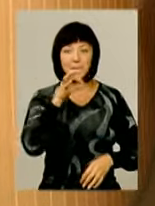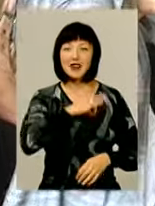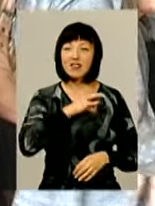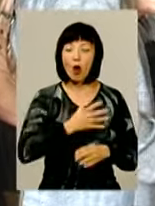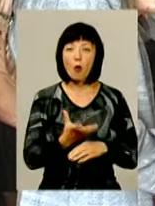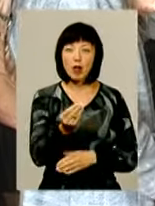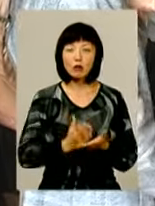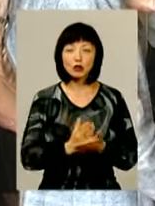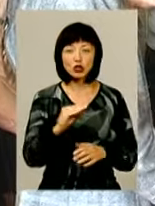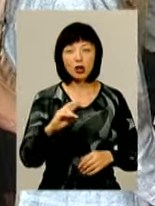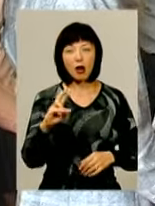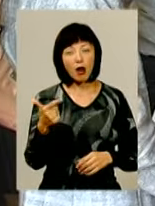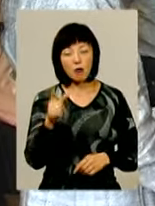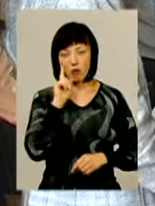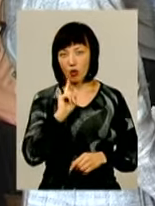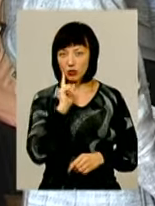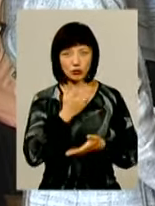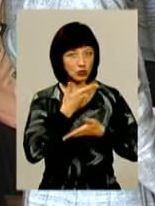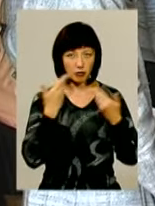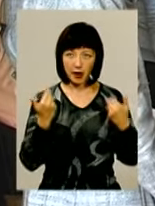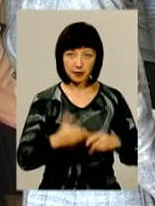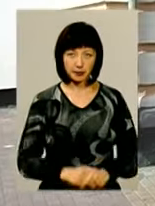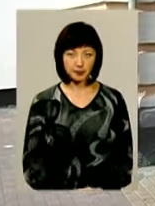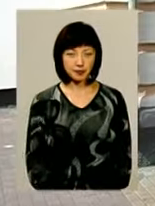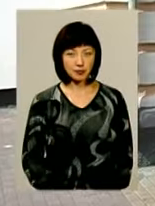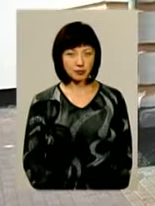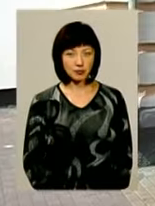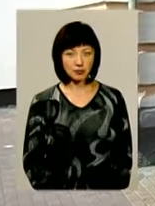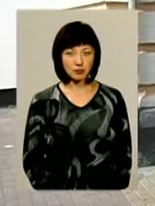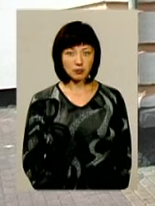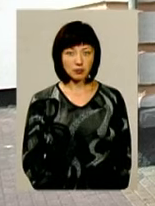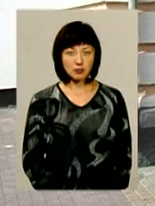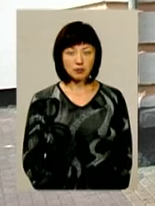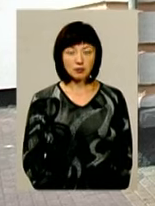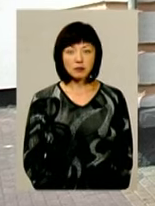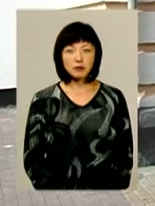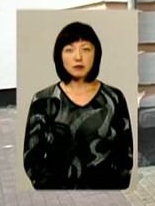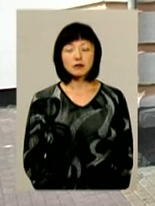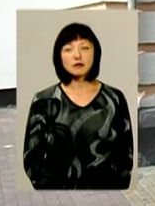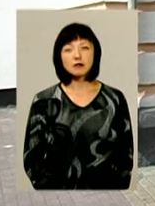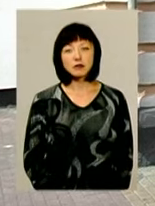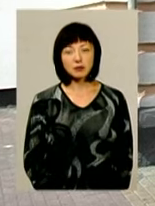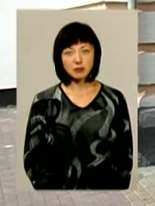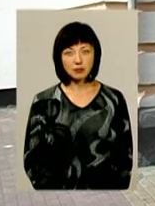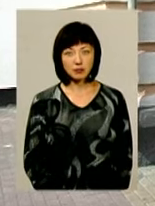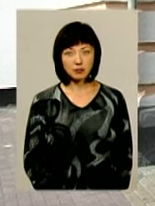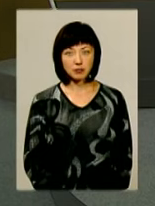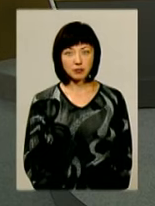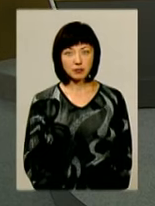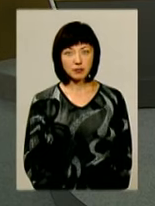оплаті послуг ЖКГ поки що не передбачено. Надія Куриляк, Максим Захарченко для інформаційного випуску.